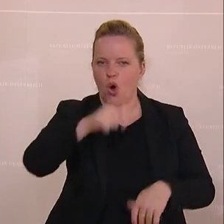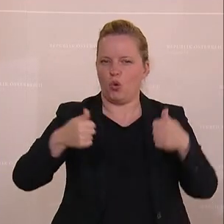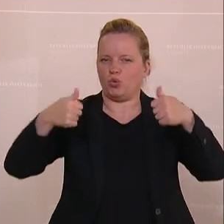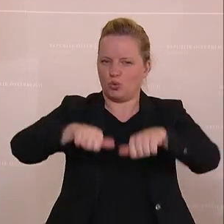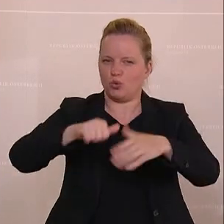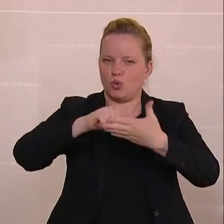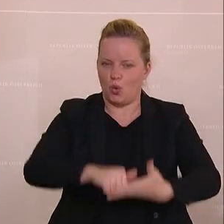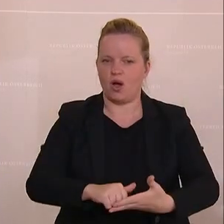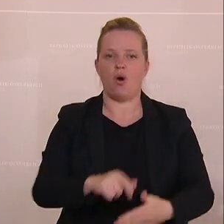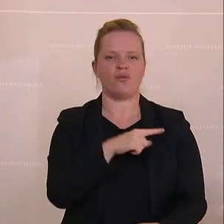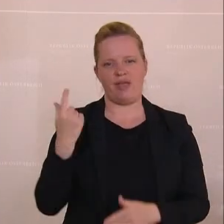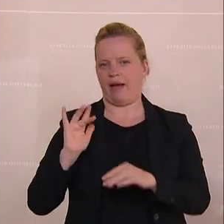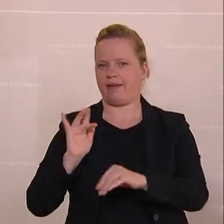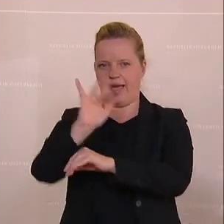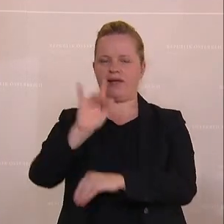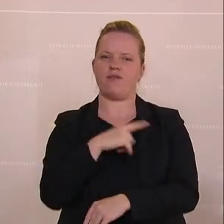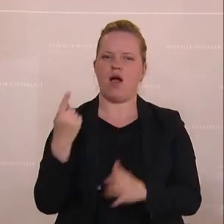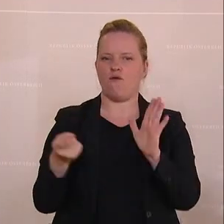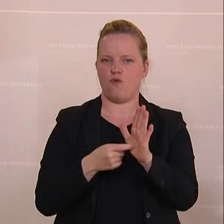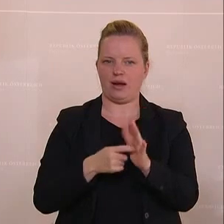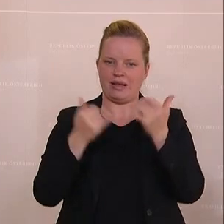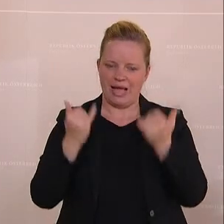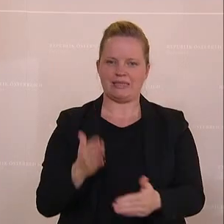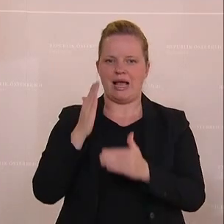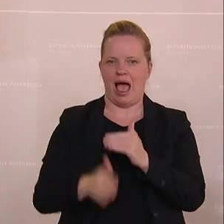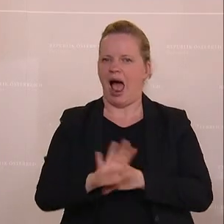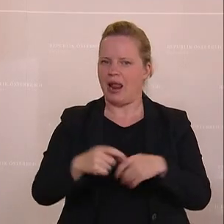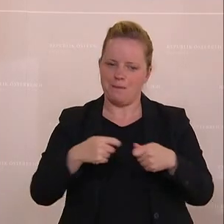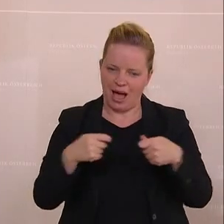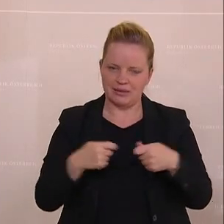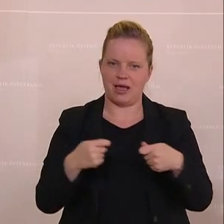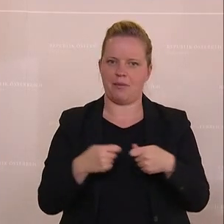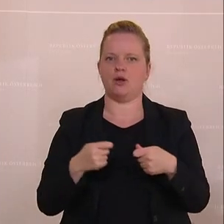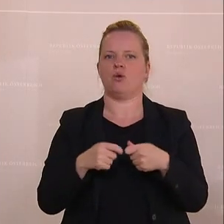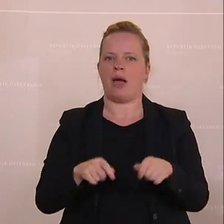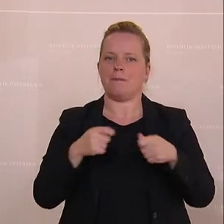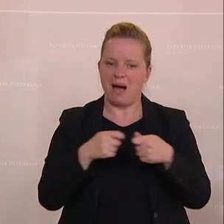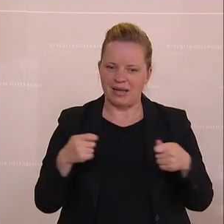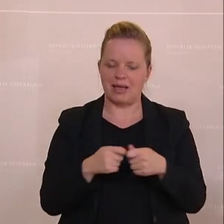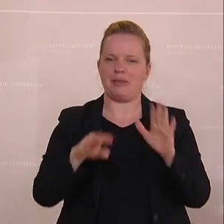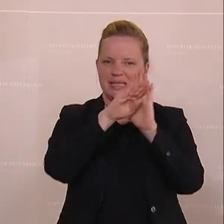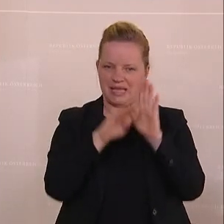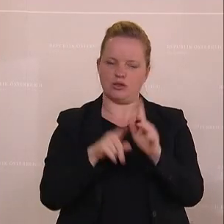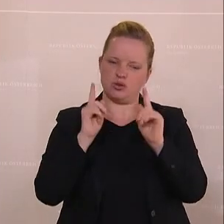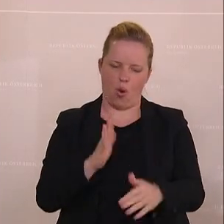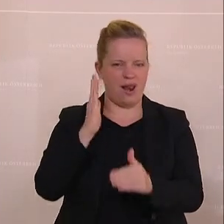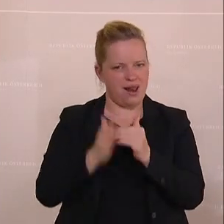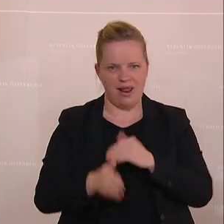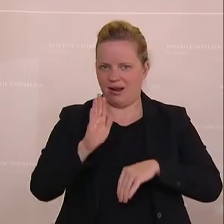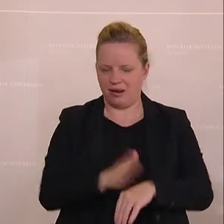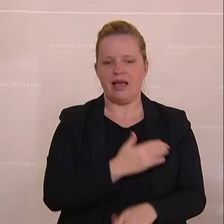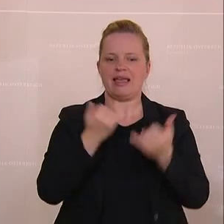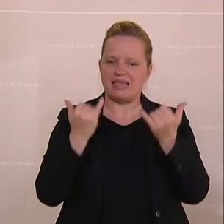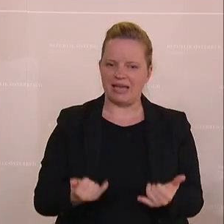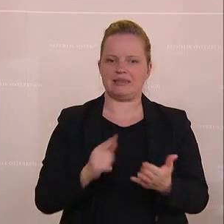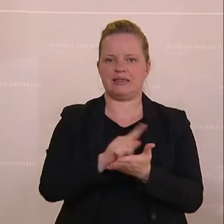auch jetzt machen. Und daher fordern wir auch jetzt ein Ende sämtlicher Maßnahmen und auch ein Ende dieses Maßnahmengesetzes. Es ist Zeit, den